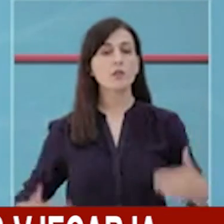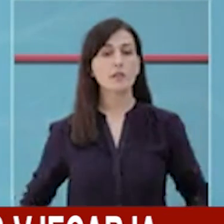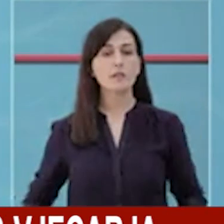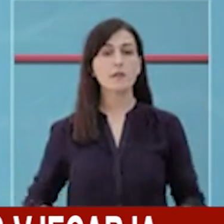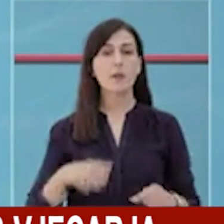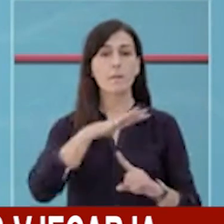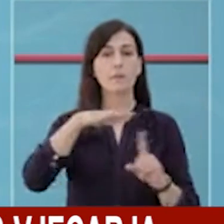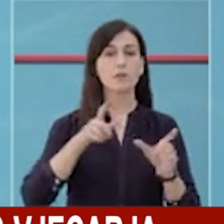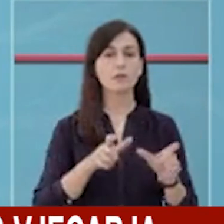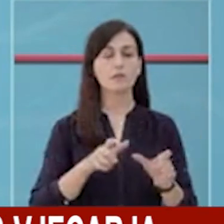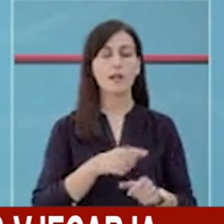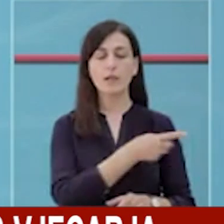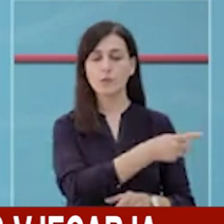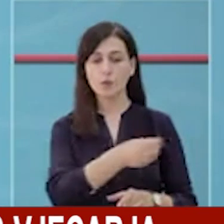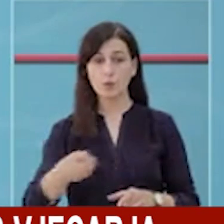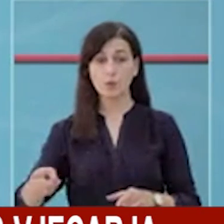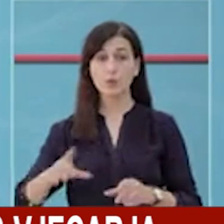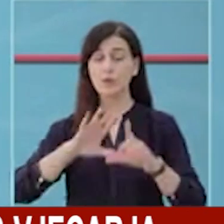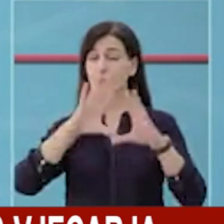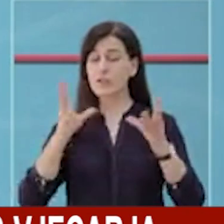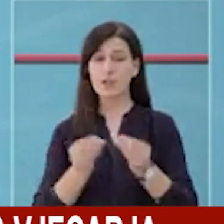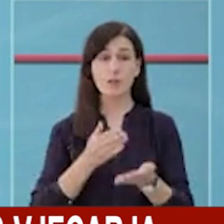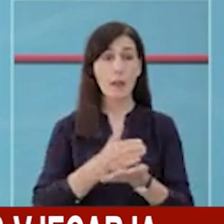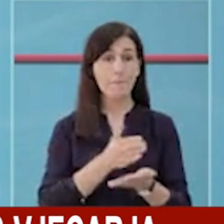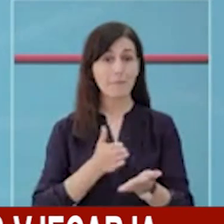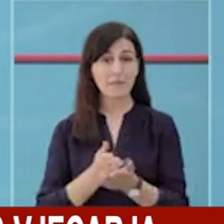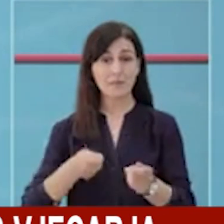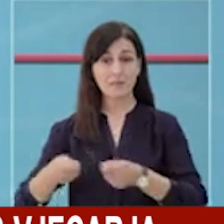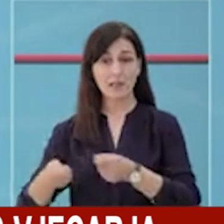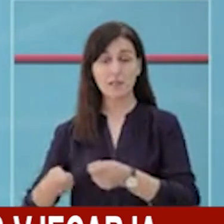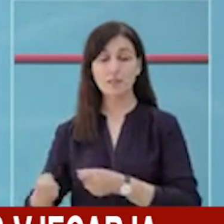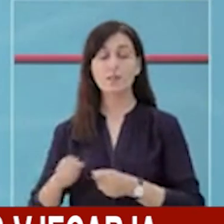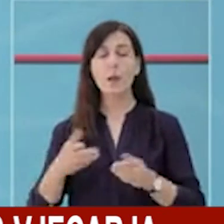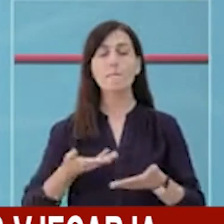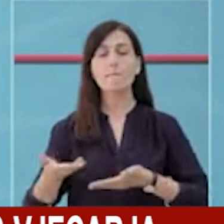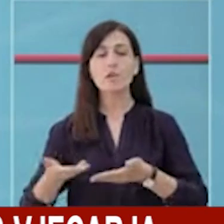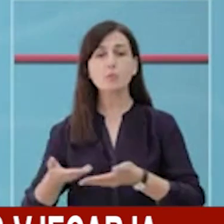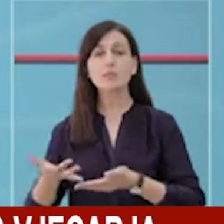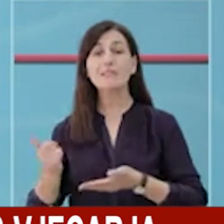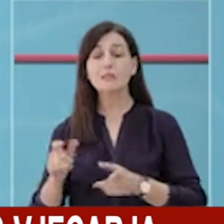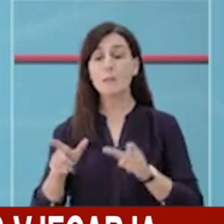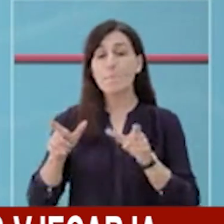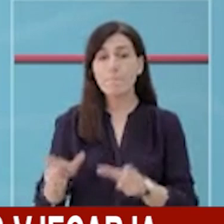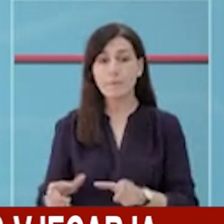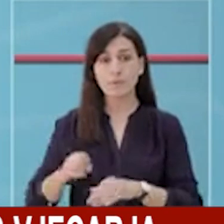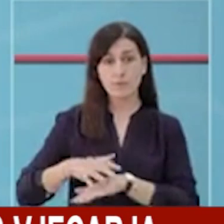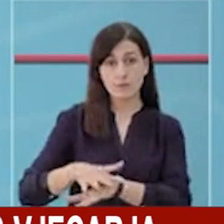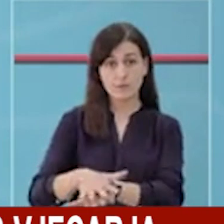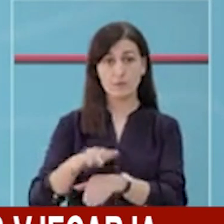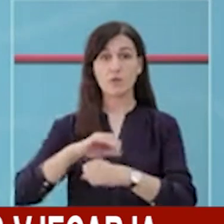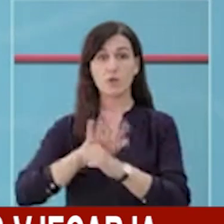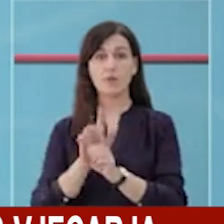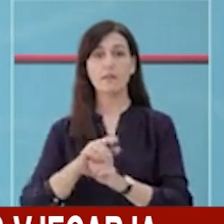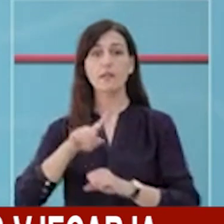drejtojt shdoj biznesi, apo si përmarjeje, të bashkëpunoj nuk u fizimin e përhapjës e COVID-19, duke respektuar